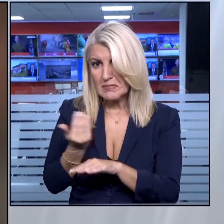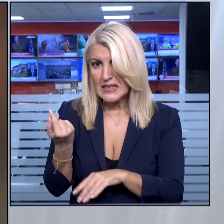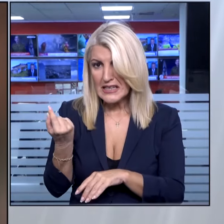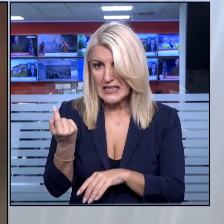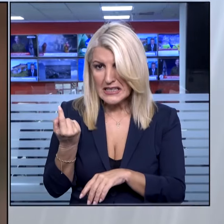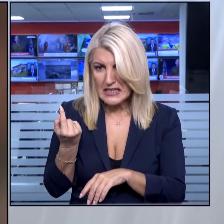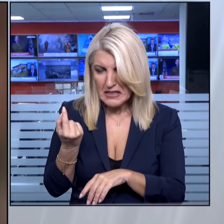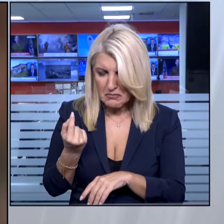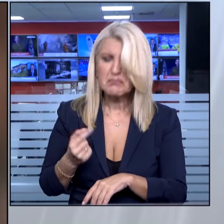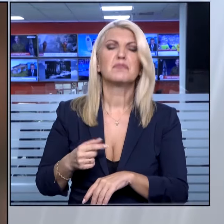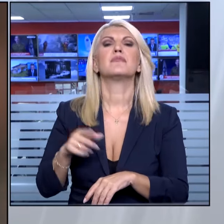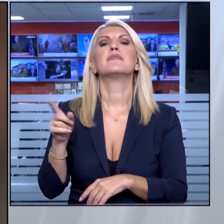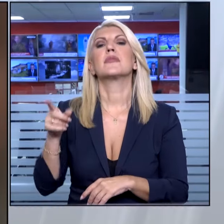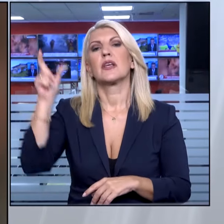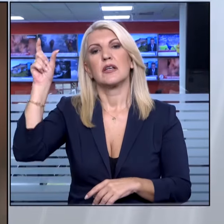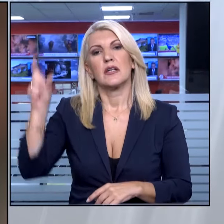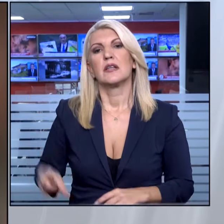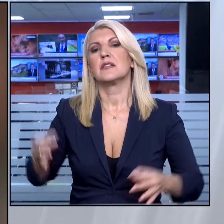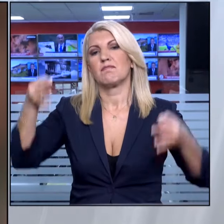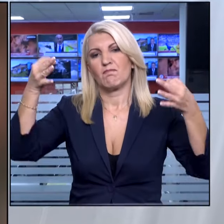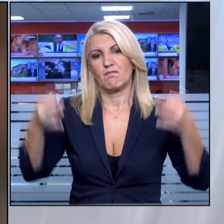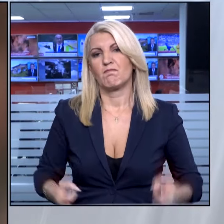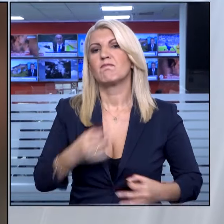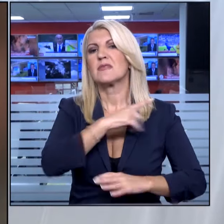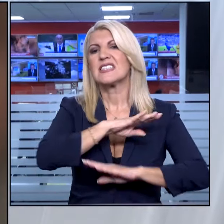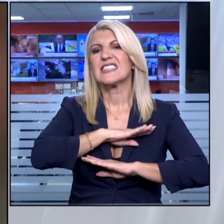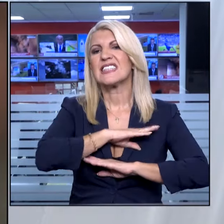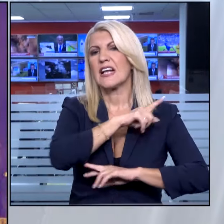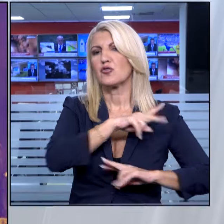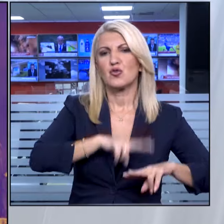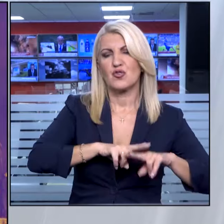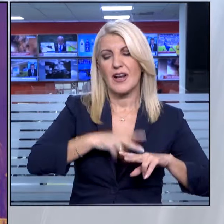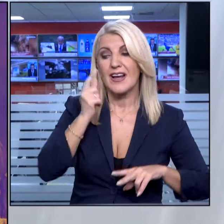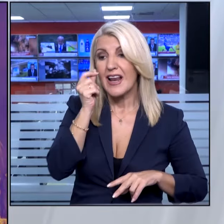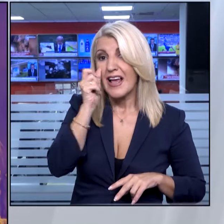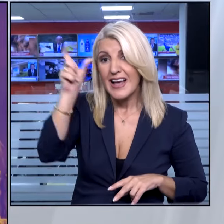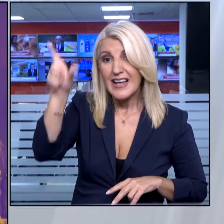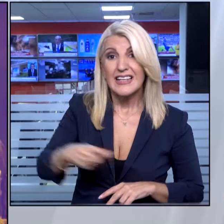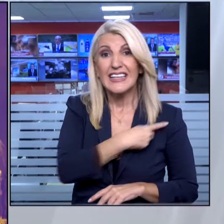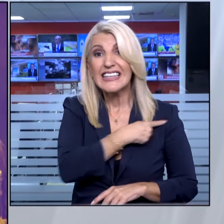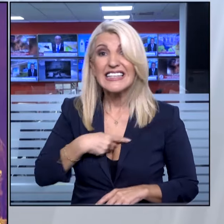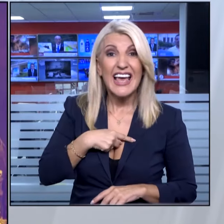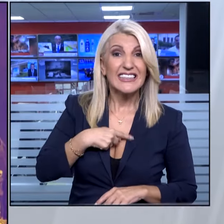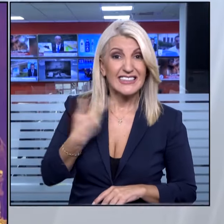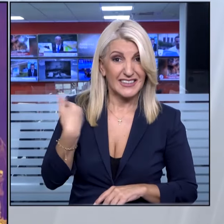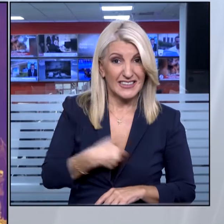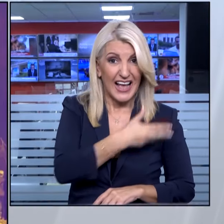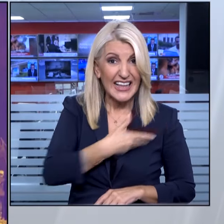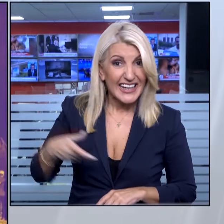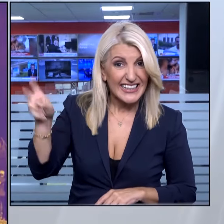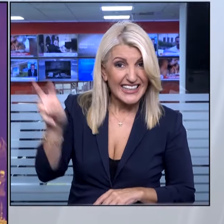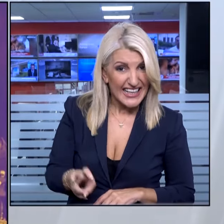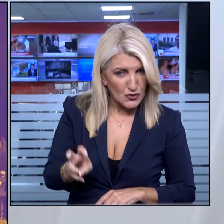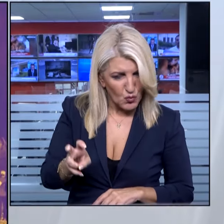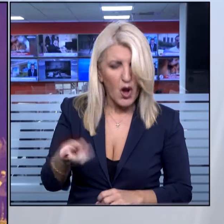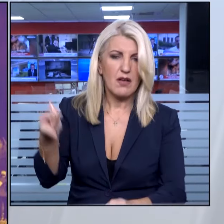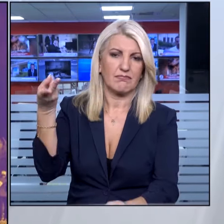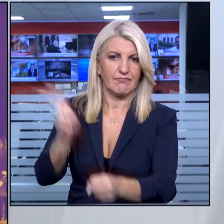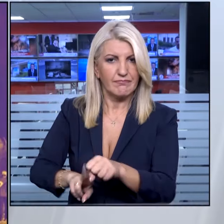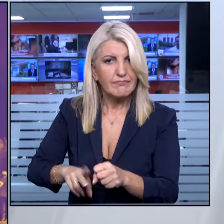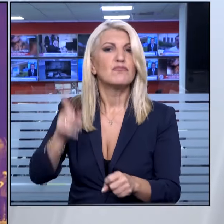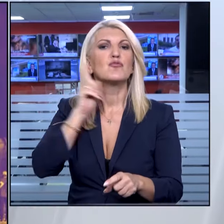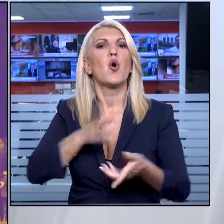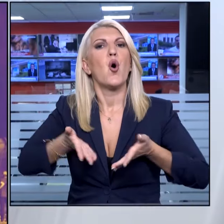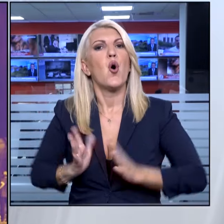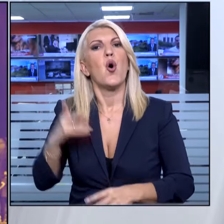Ισραηλινός στρατός ανακοίνωσε επίσημα πως ο Νασράλα είναι νεκρός. Ένα από τα θύματα της επίθεσης φαίνεται να είναι και η κόρη του Νασράλα,